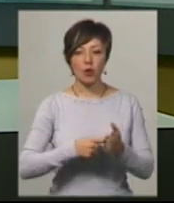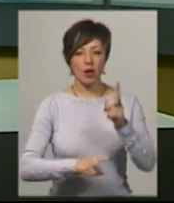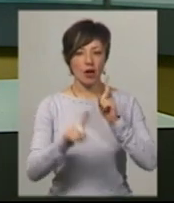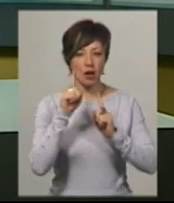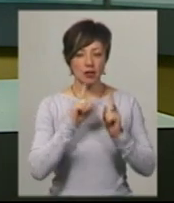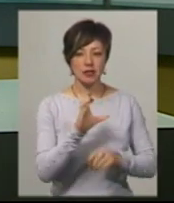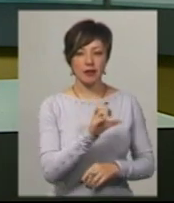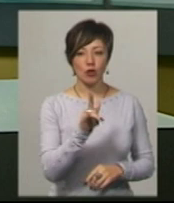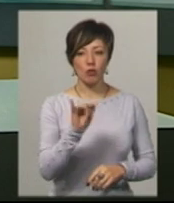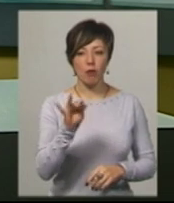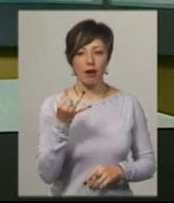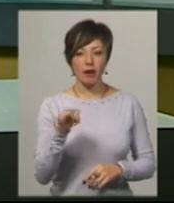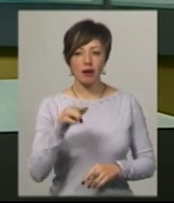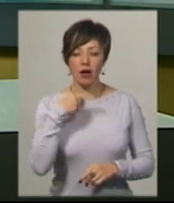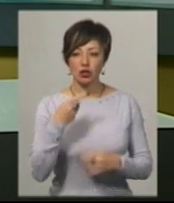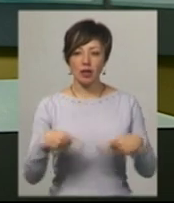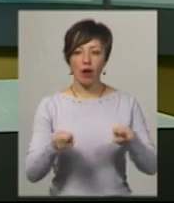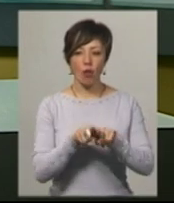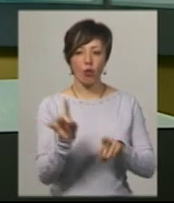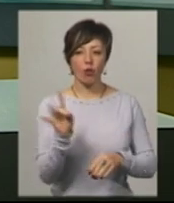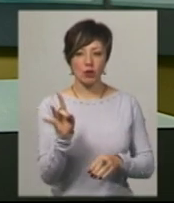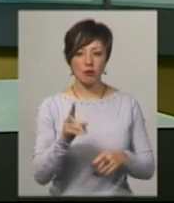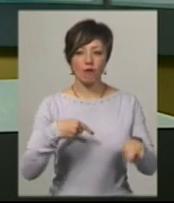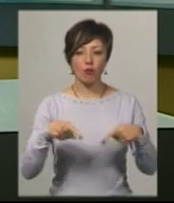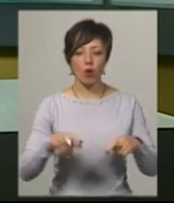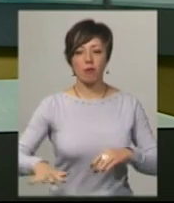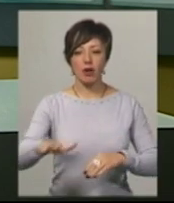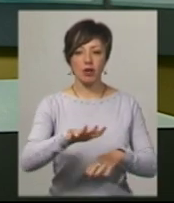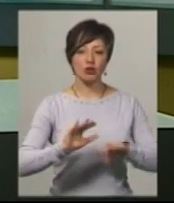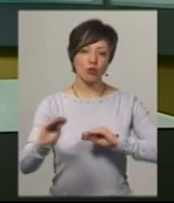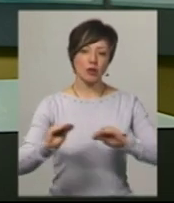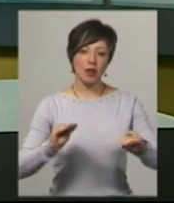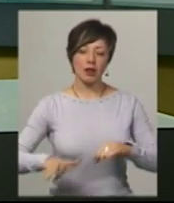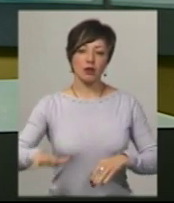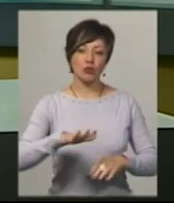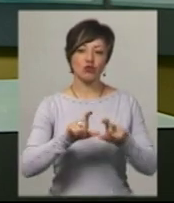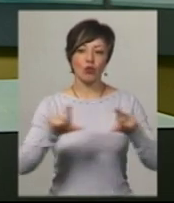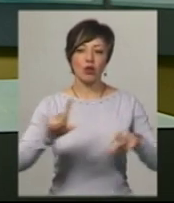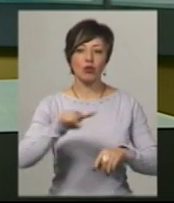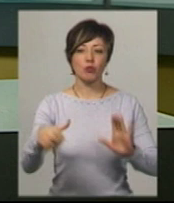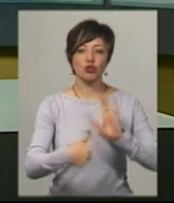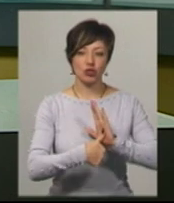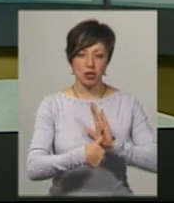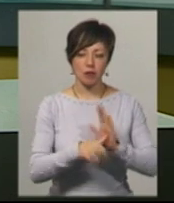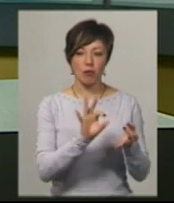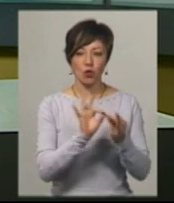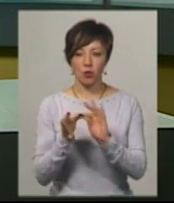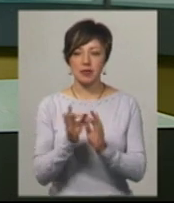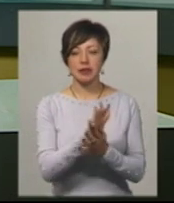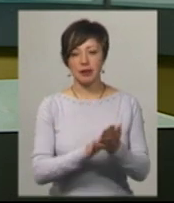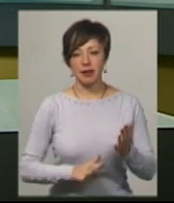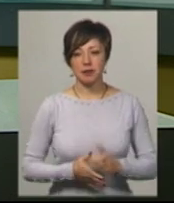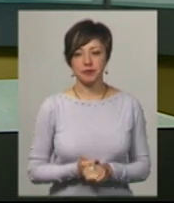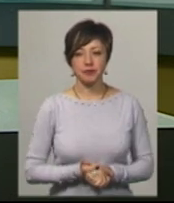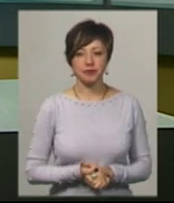міської ради Світлана Губай каже, такого ж розміру футбольний майданчик облаштували на території школи номер 6. Подробиці у сюжеті